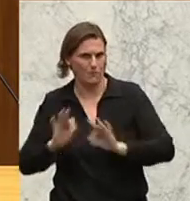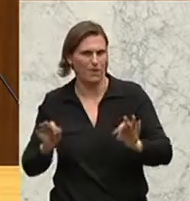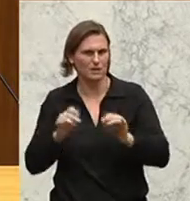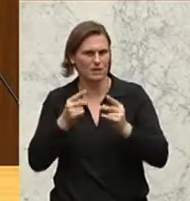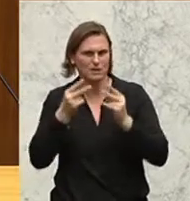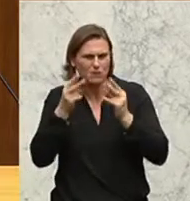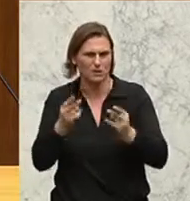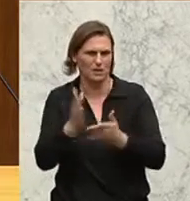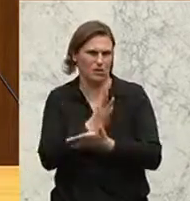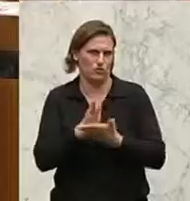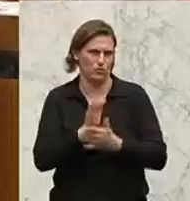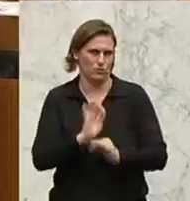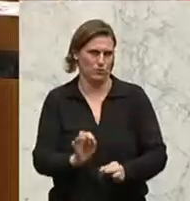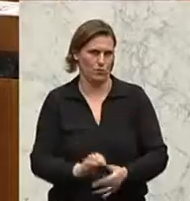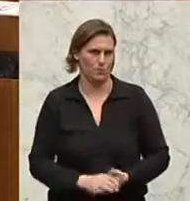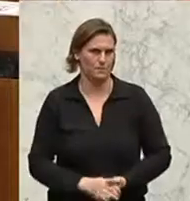Entscheidende.